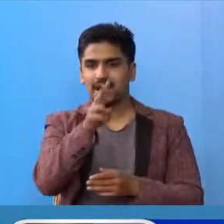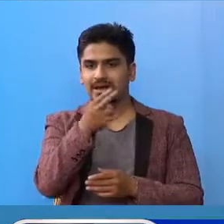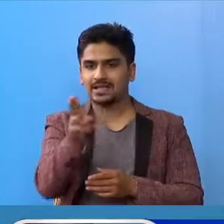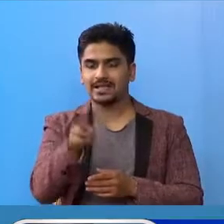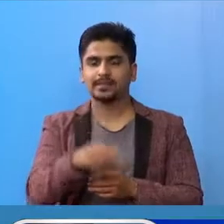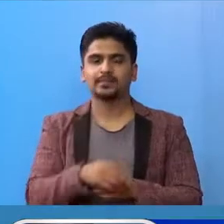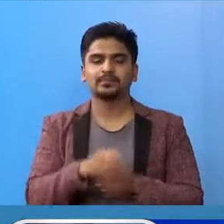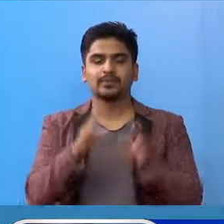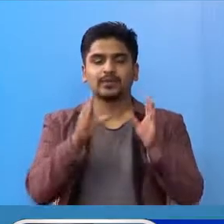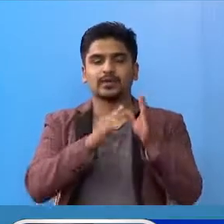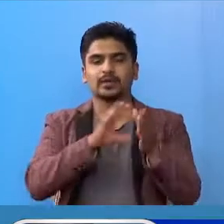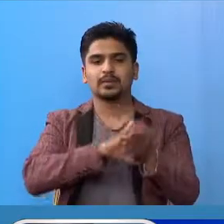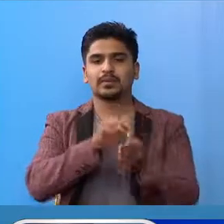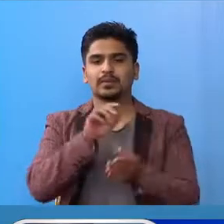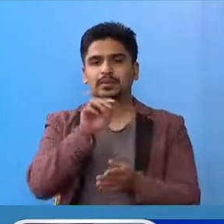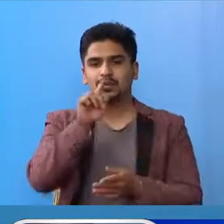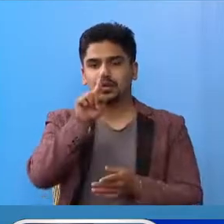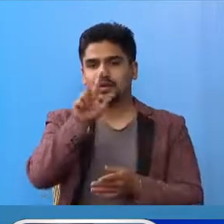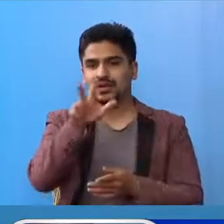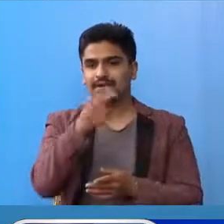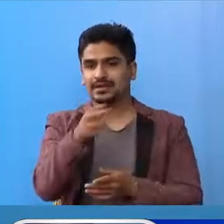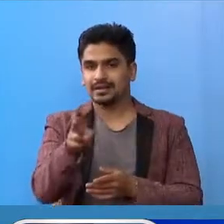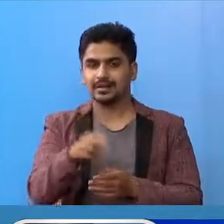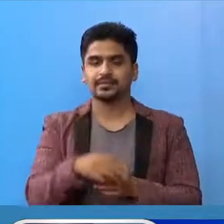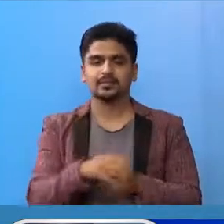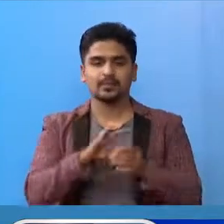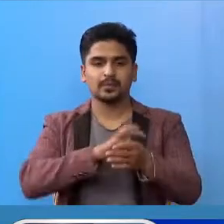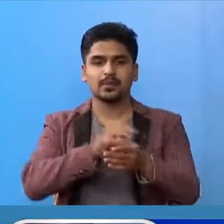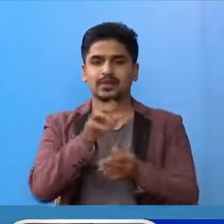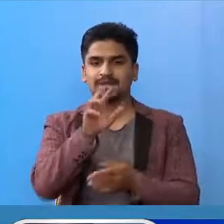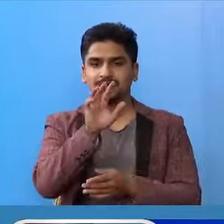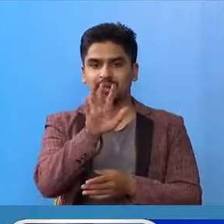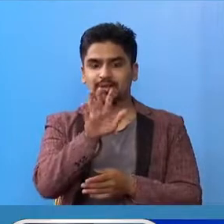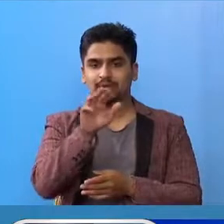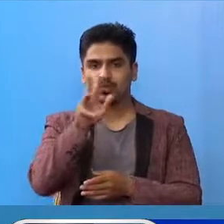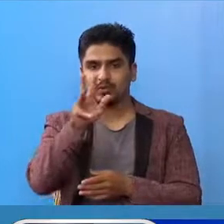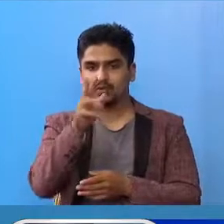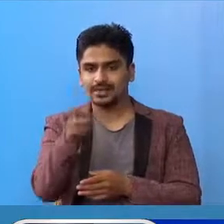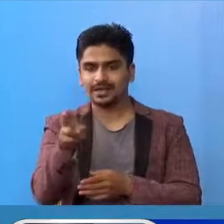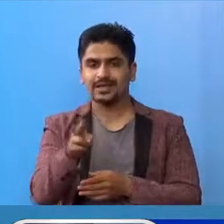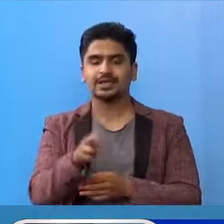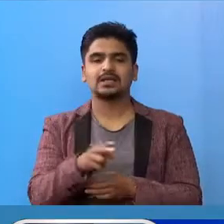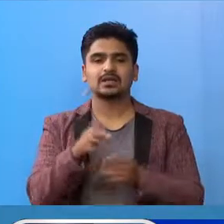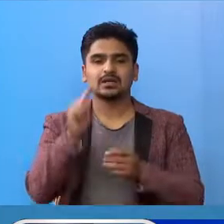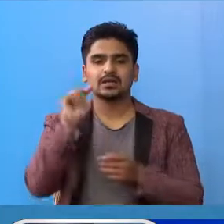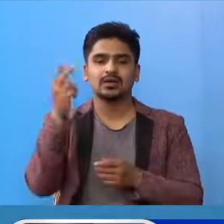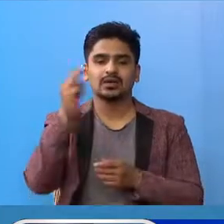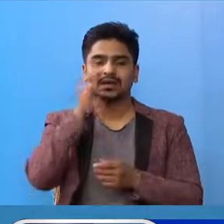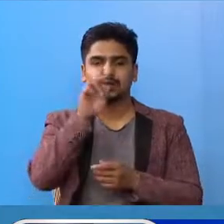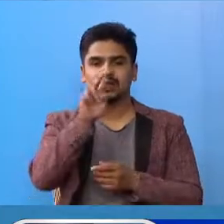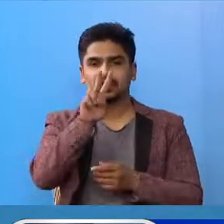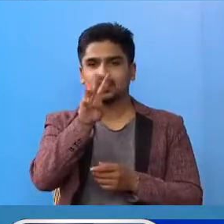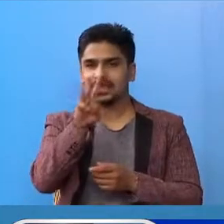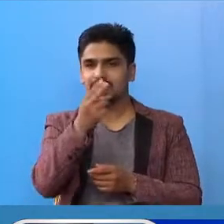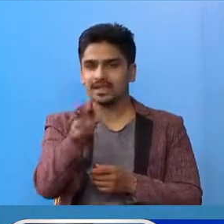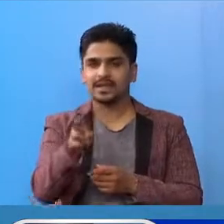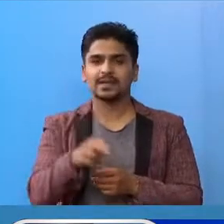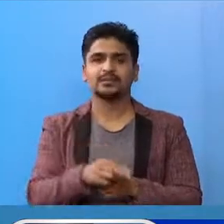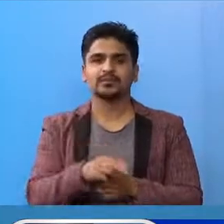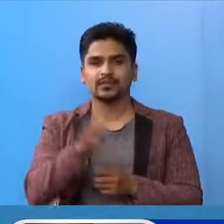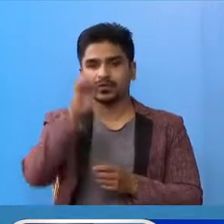जना, गंडगी प्रदेश मा अठार जना, प्रदेश 5 मा 9 जना, करणाली प्रदेश मा 23 जना,